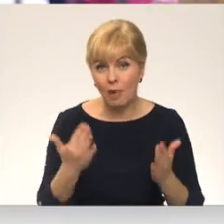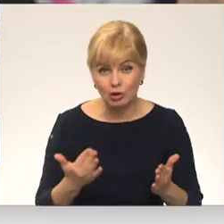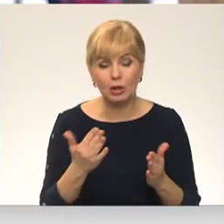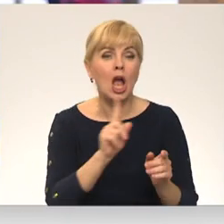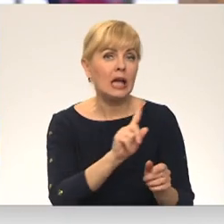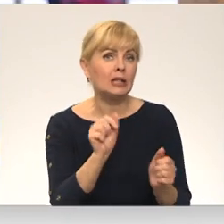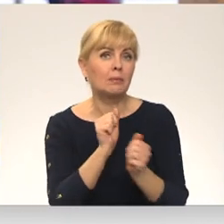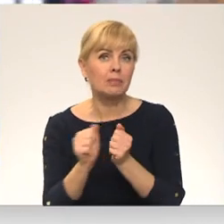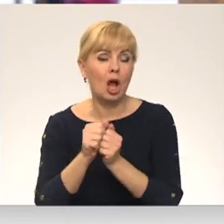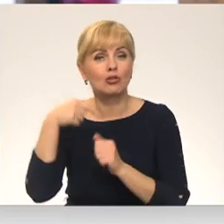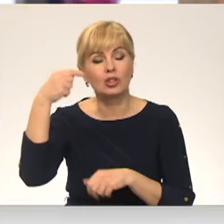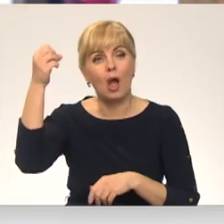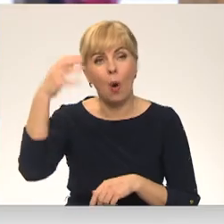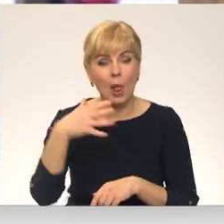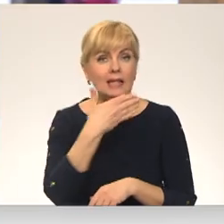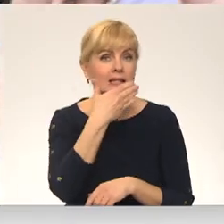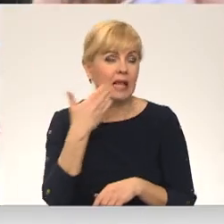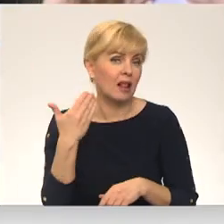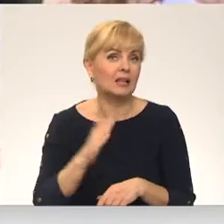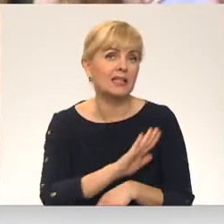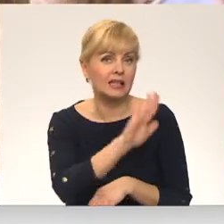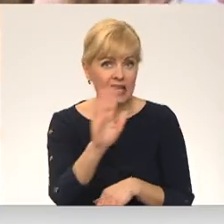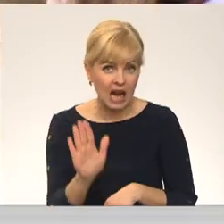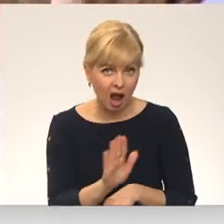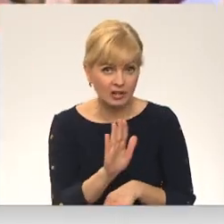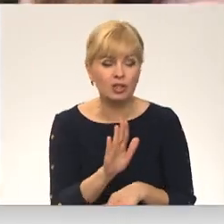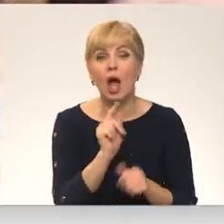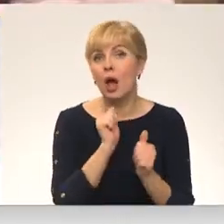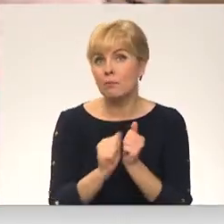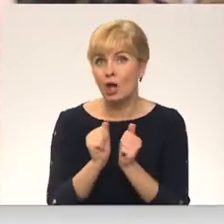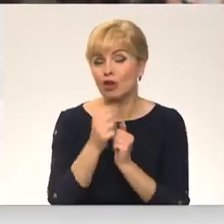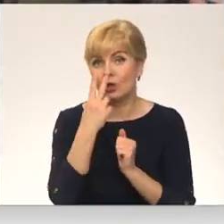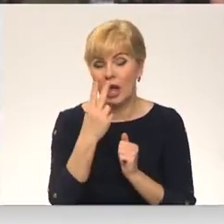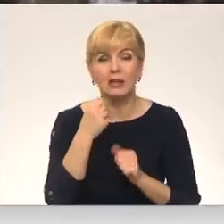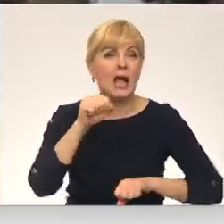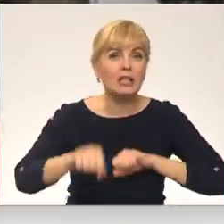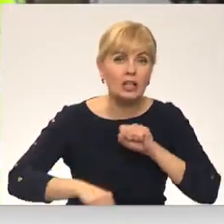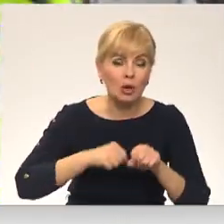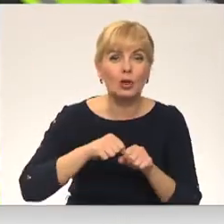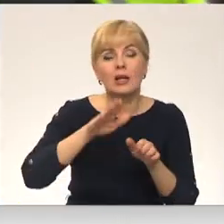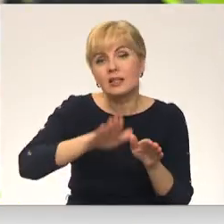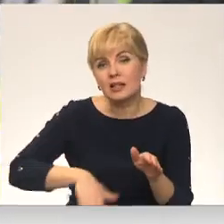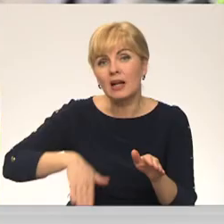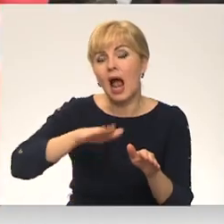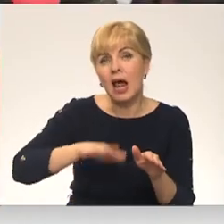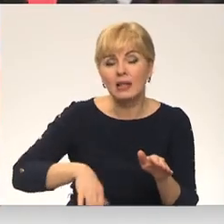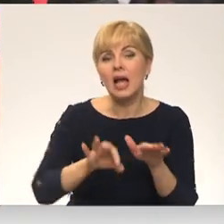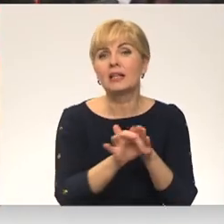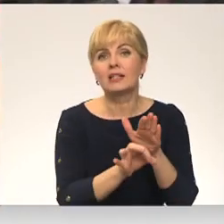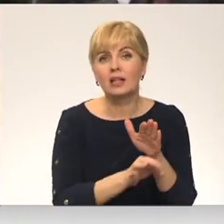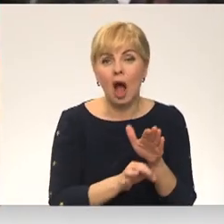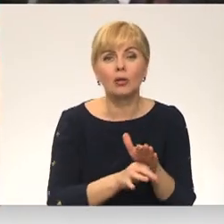arvien biežāk ir saulainas un siltas dienas. Tas biežākais, ko mēs redzam, tiešām ir divriteņi, skreiriteņi, skrituļus līdz batuti.